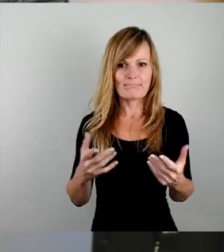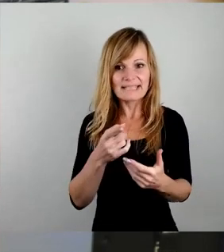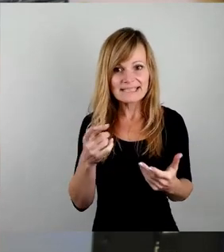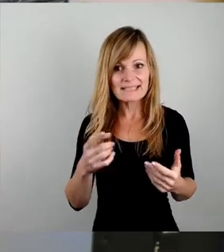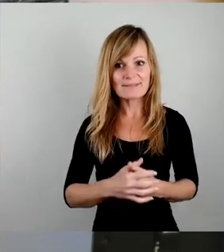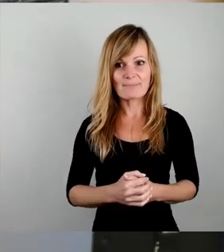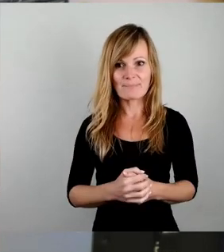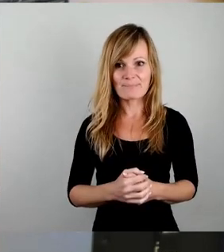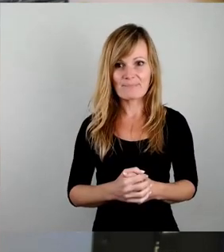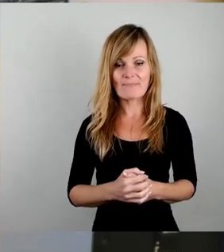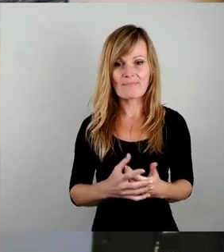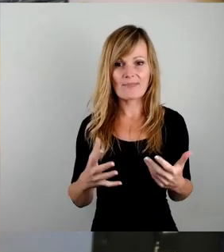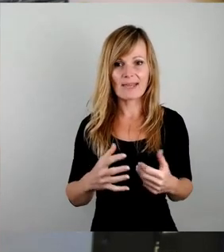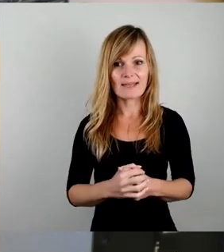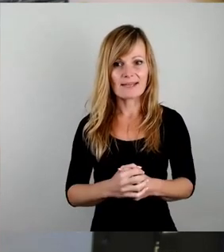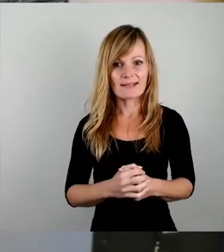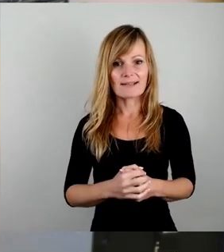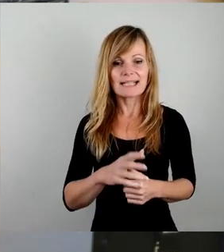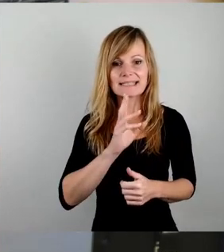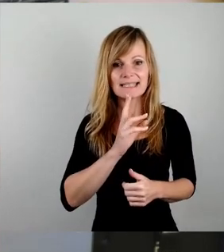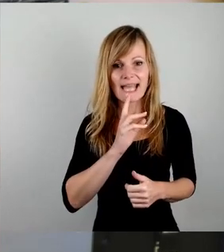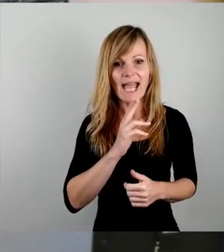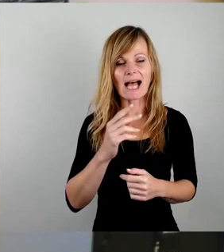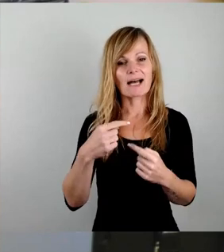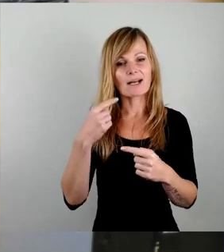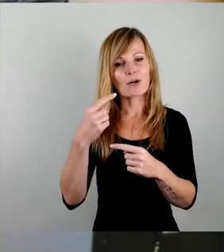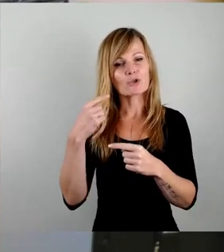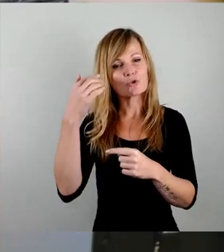linker Umtriebe und DDR-Nostalgie eigentlich unverdächtig.